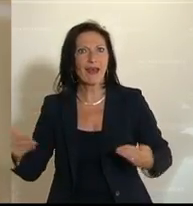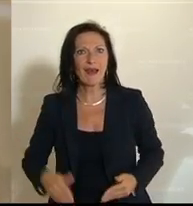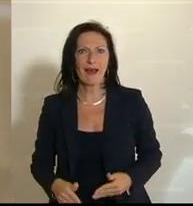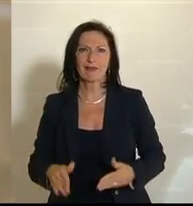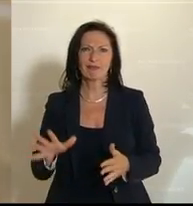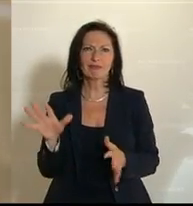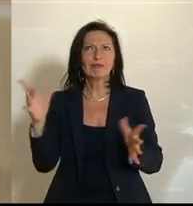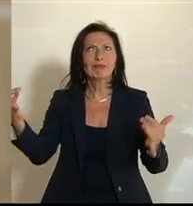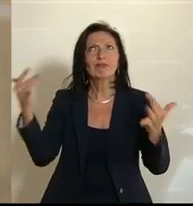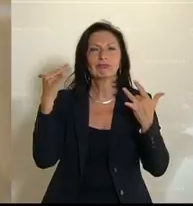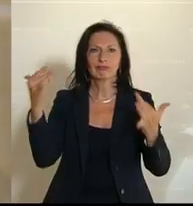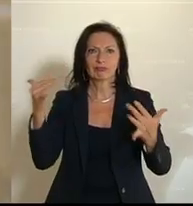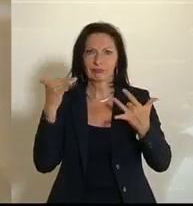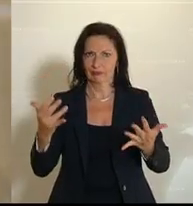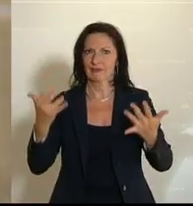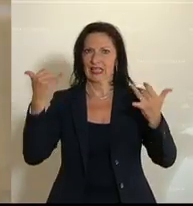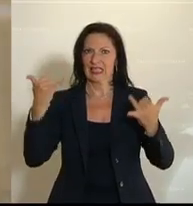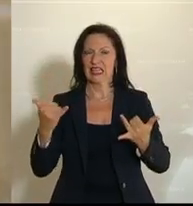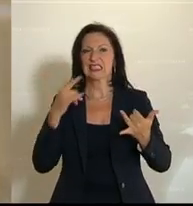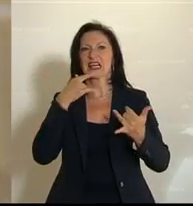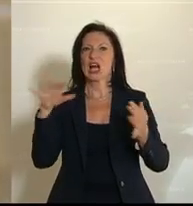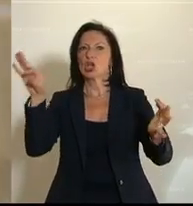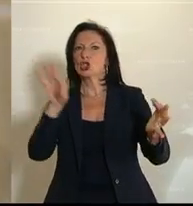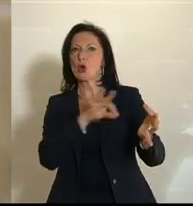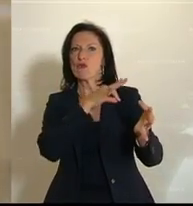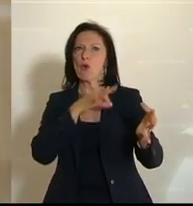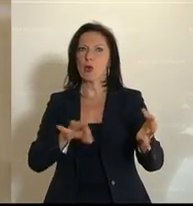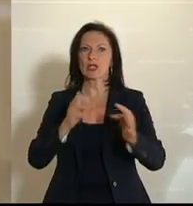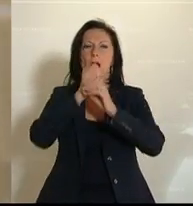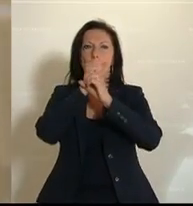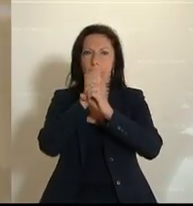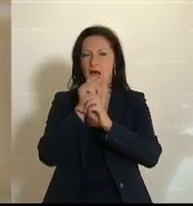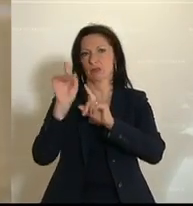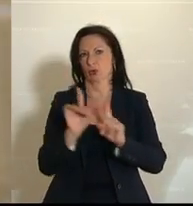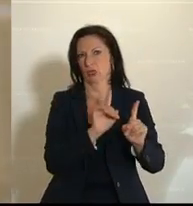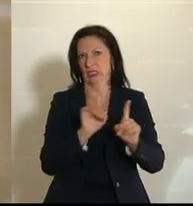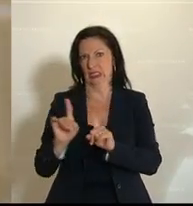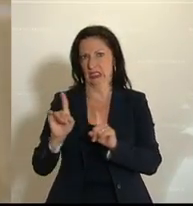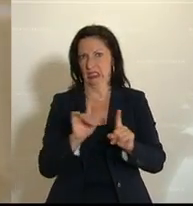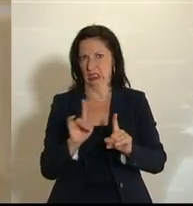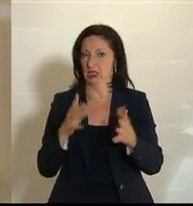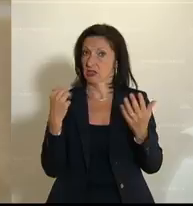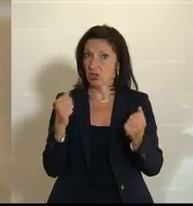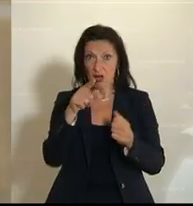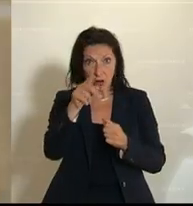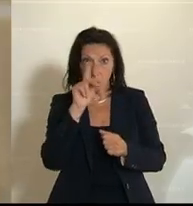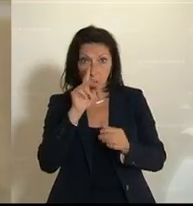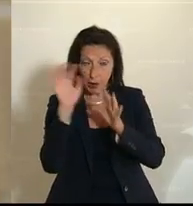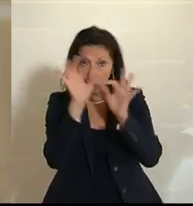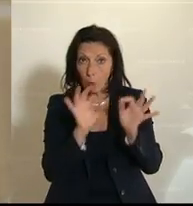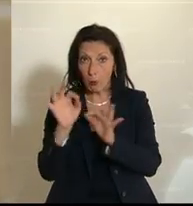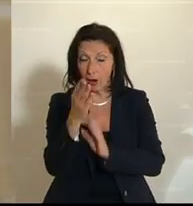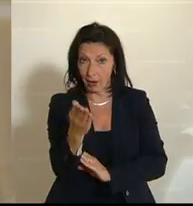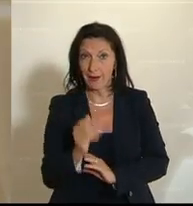Klangkörper nennt man jetzt symphonische Blasmusik und ist sicher auch stark beeinflusst von der Filmmusik. Googlen Sie zum Beispiel mal